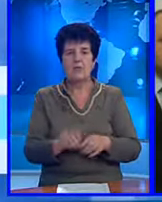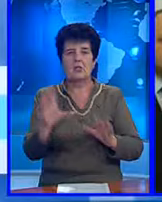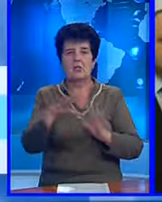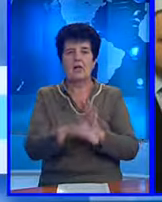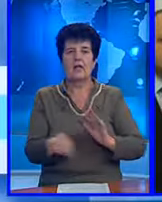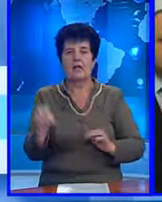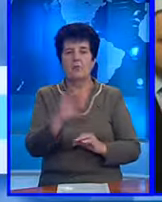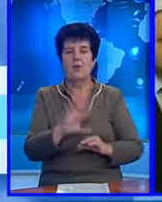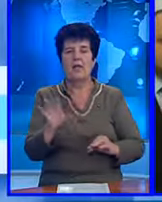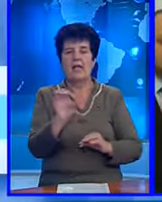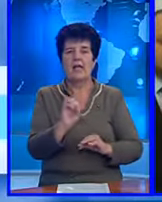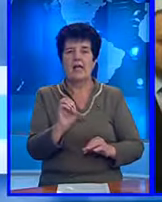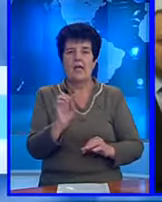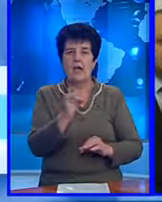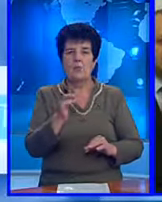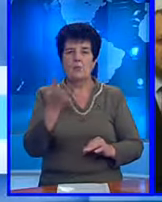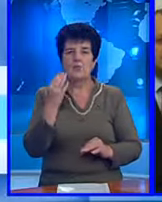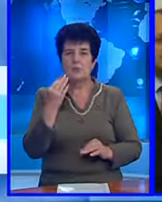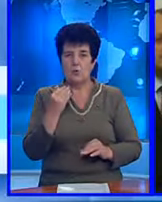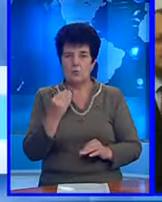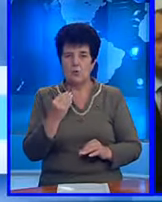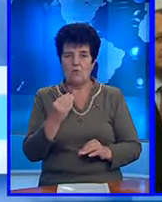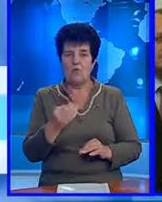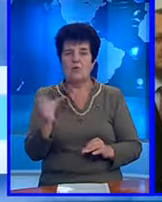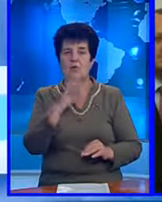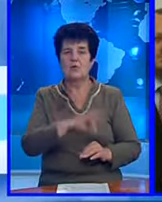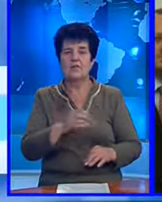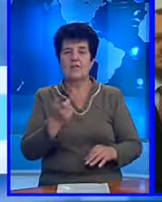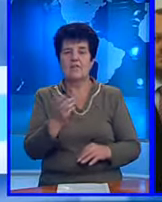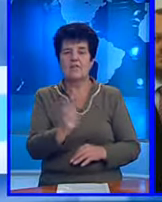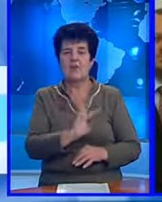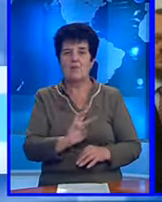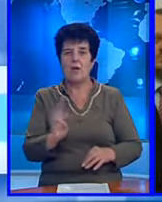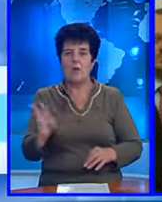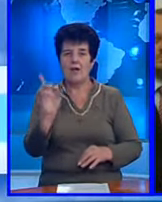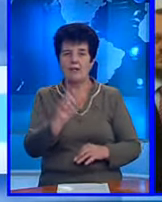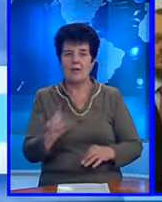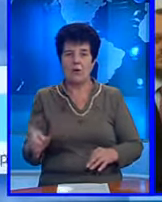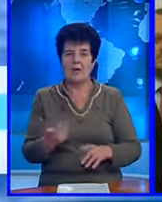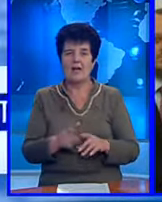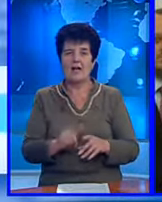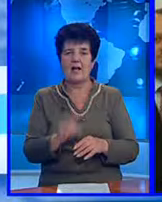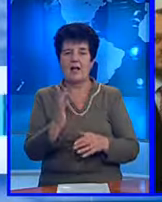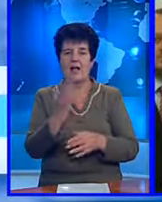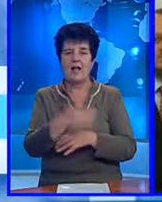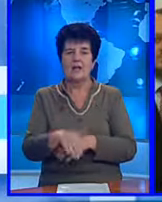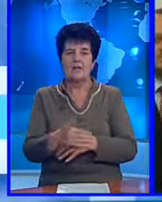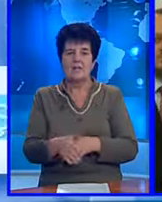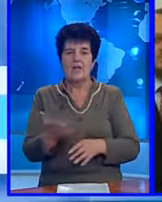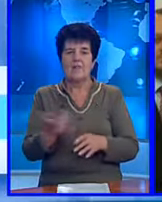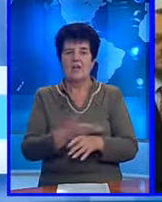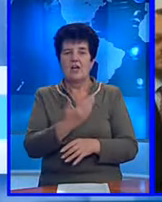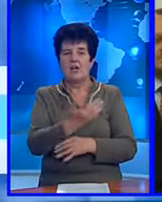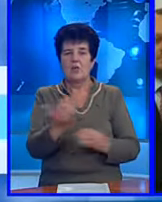european al Republicii Moldova. Dincolo sunt câteva milioane de români care au rămas în afară Europei fără voia lor,